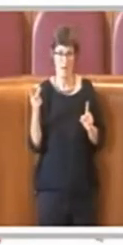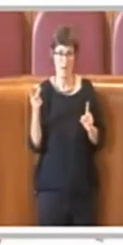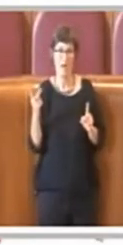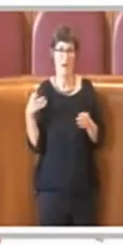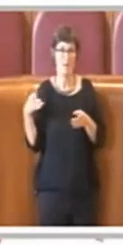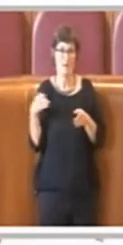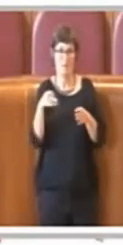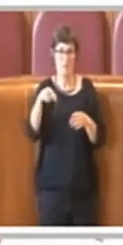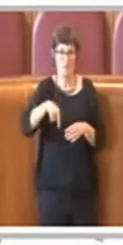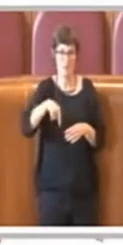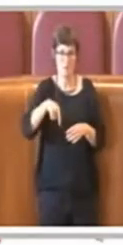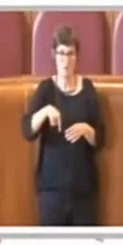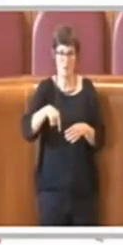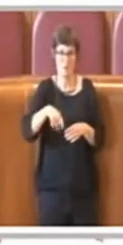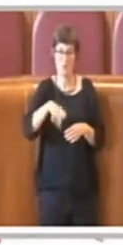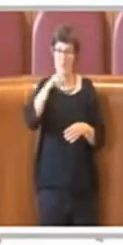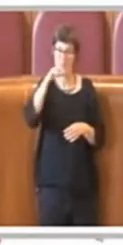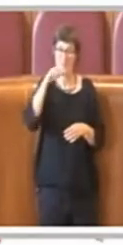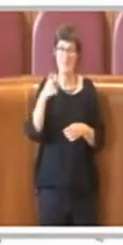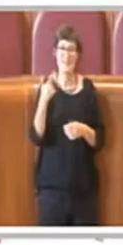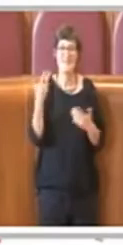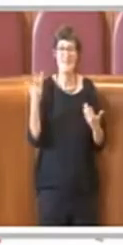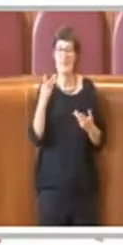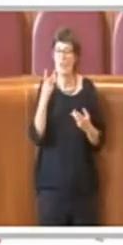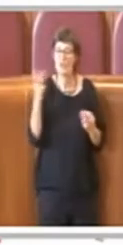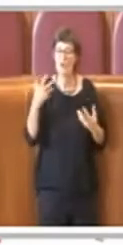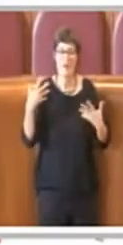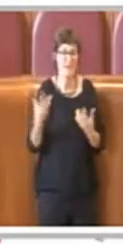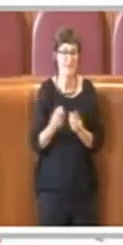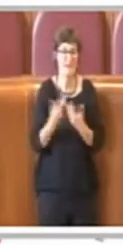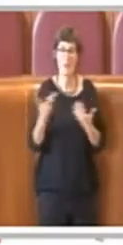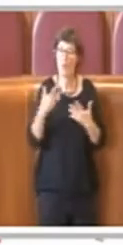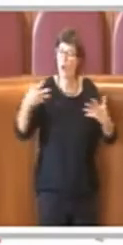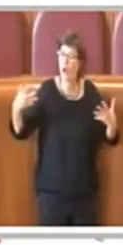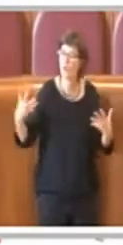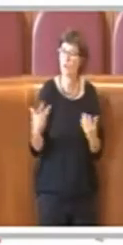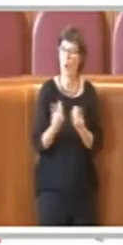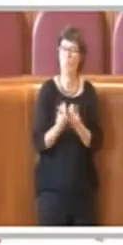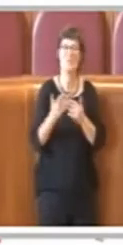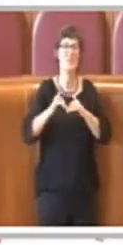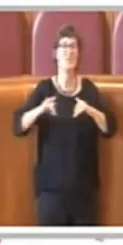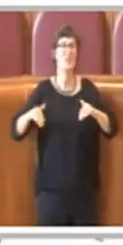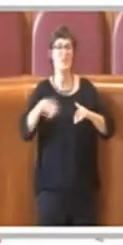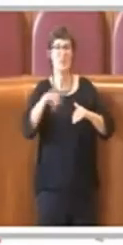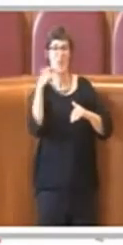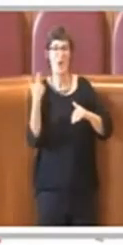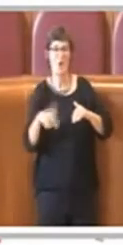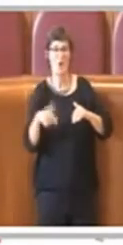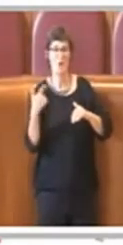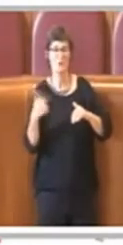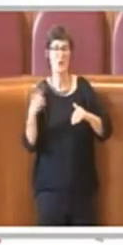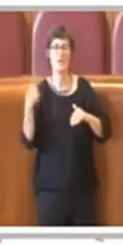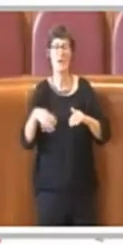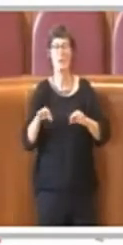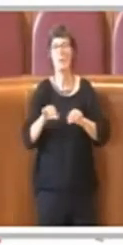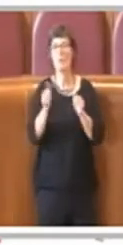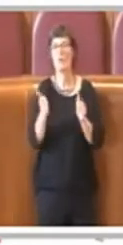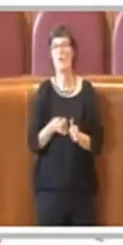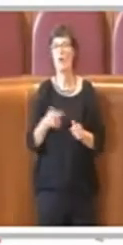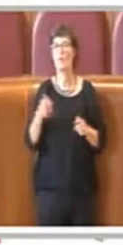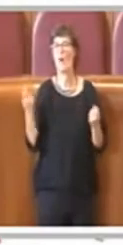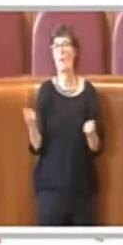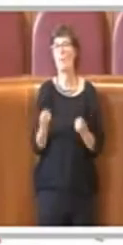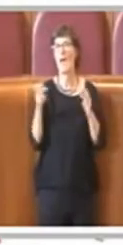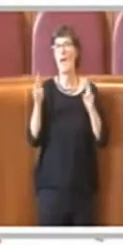unisce, l'ostruzionismo a priori, la superficialità nell'analizzare le proposte, sono esercizi politici a cui credo non mi